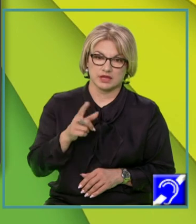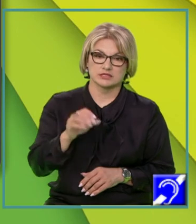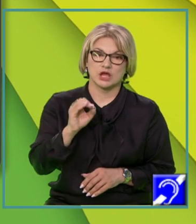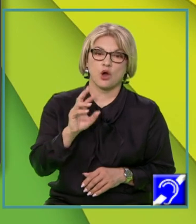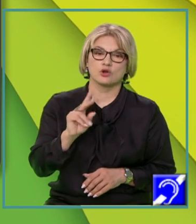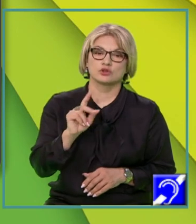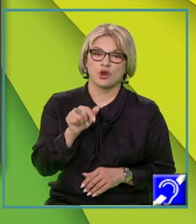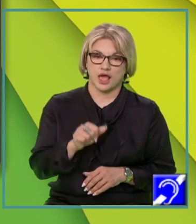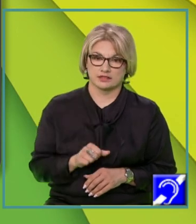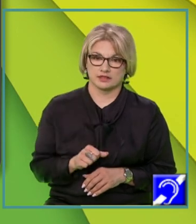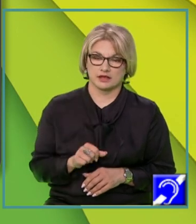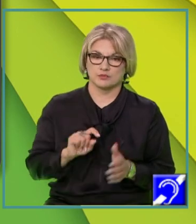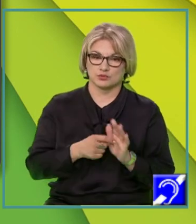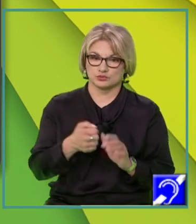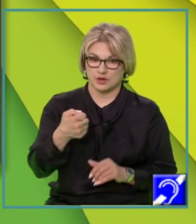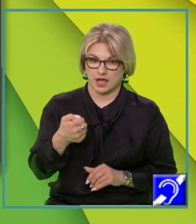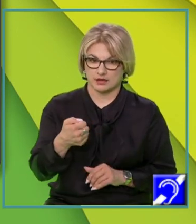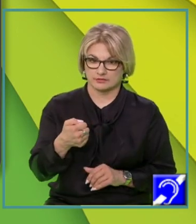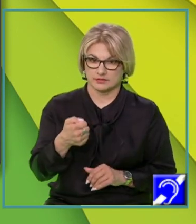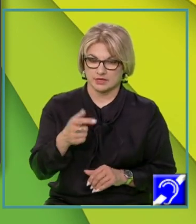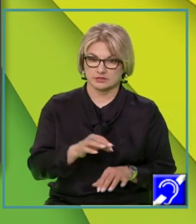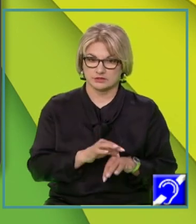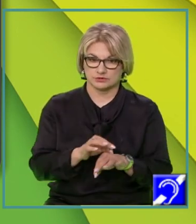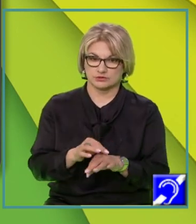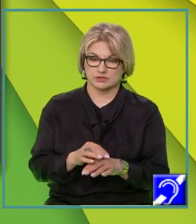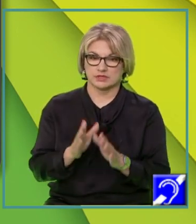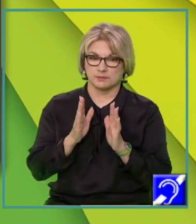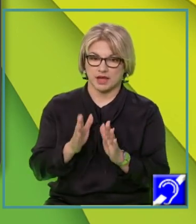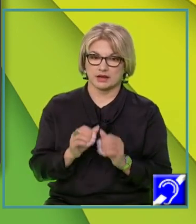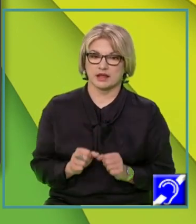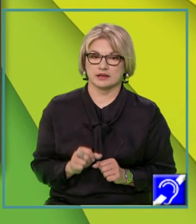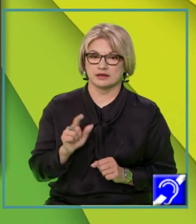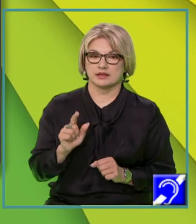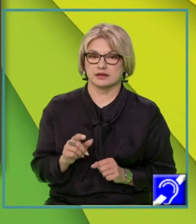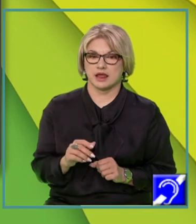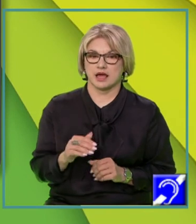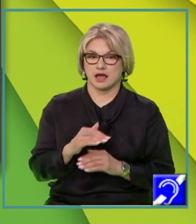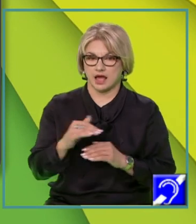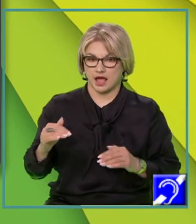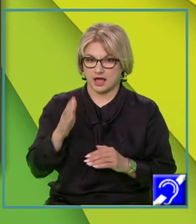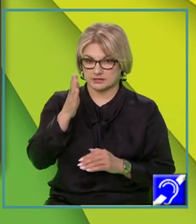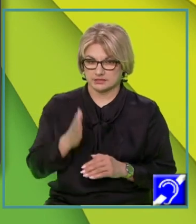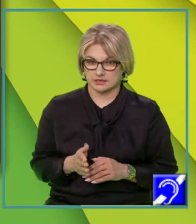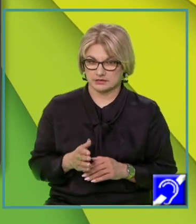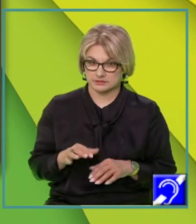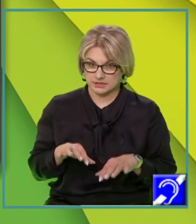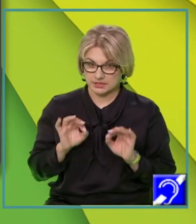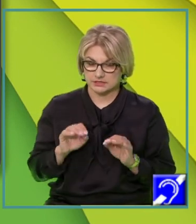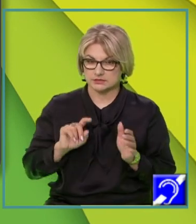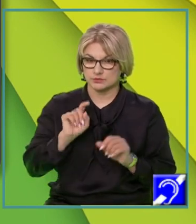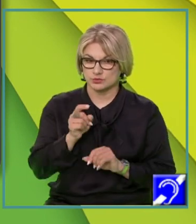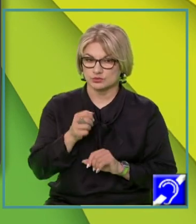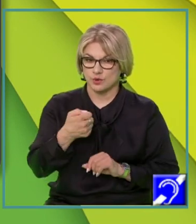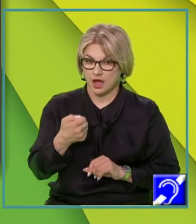punctului A și ducând paralele la axele de coordonate, vom determina punctul A.